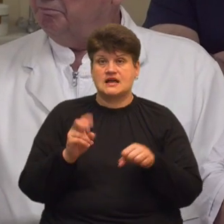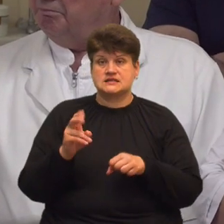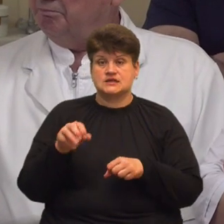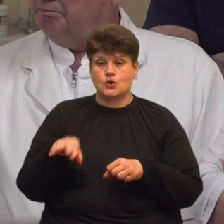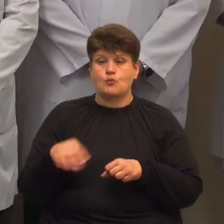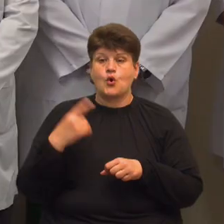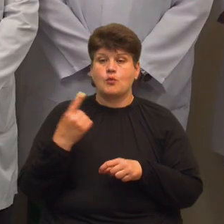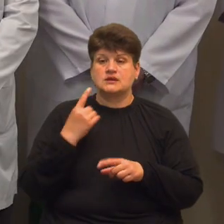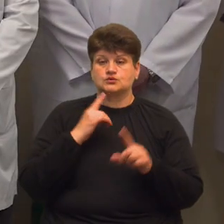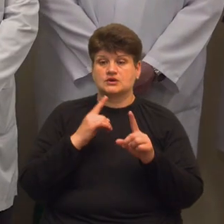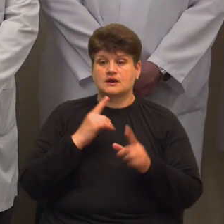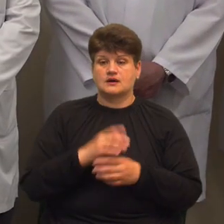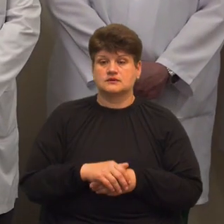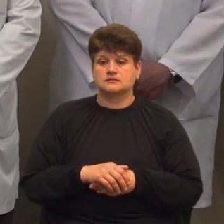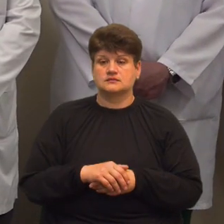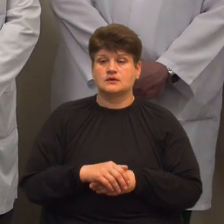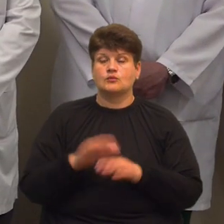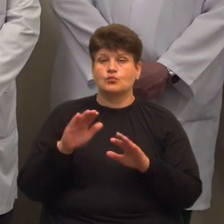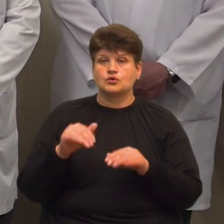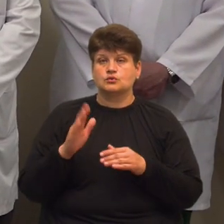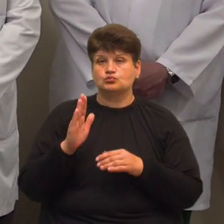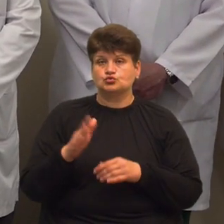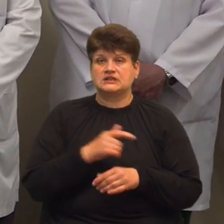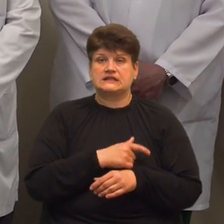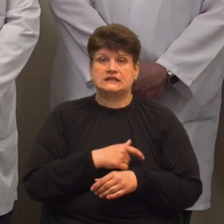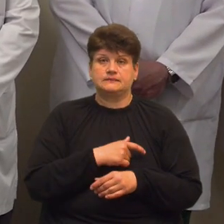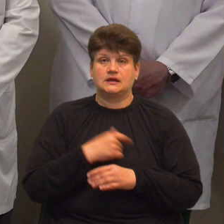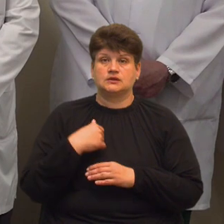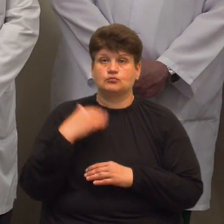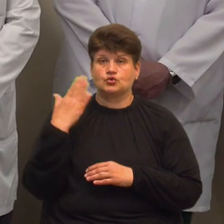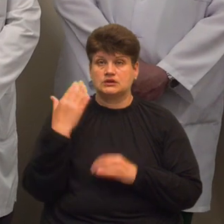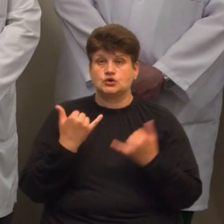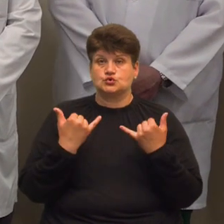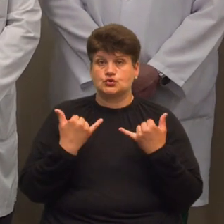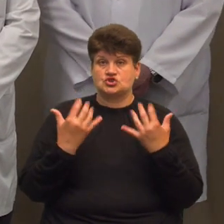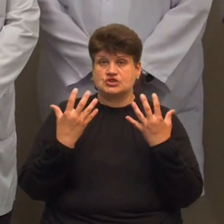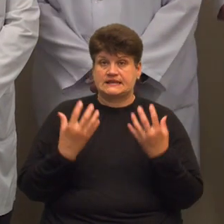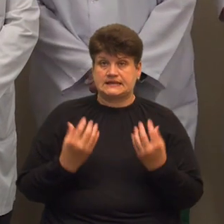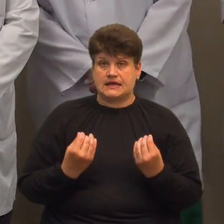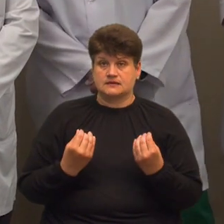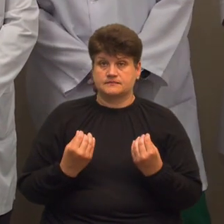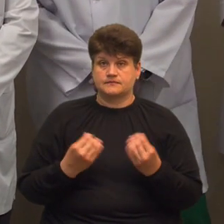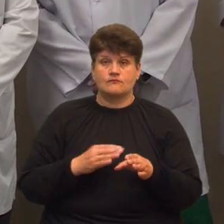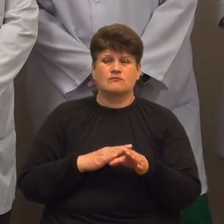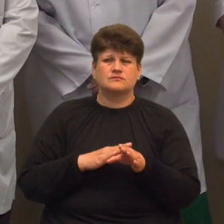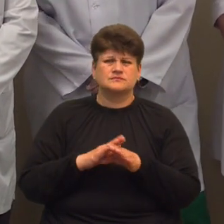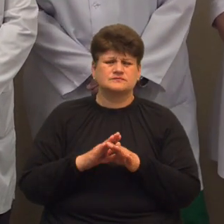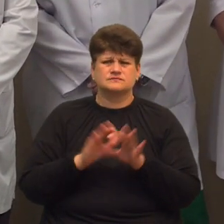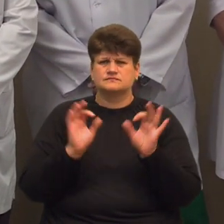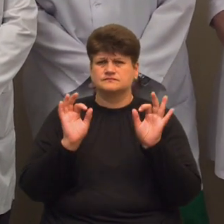обласною радою. І тоді аж буде рішення, депутати проголосують. На сьогоднішній день абсолютно жодного